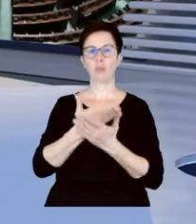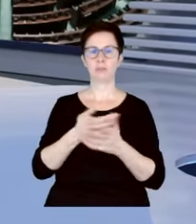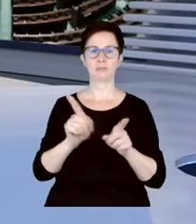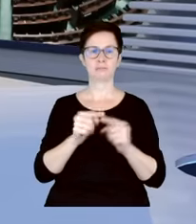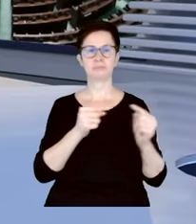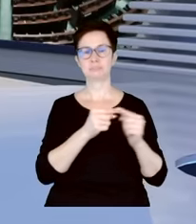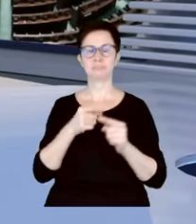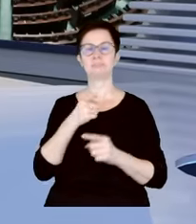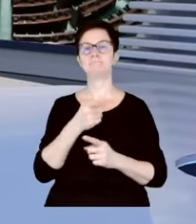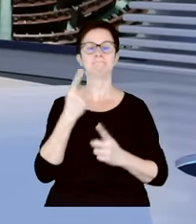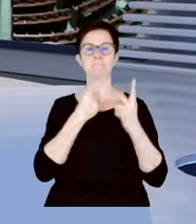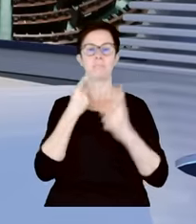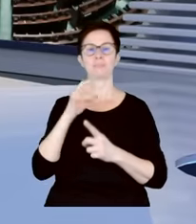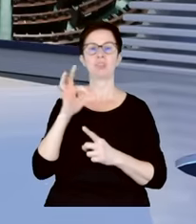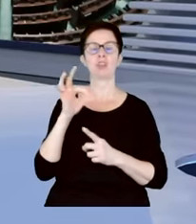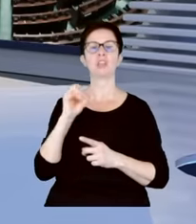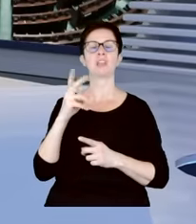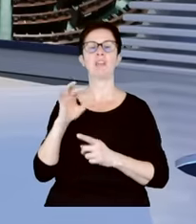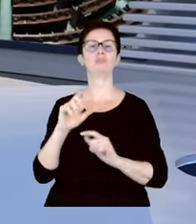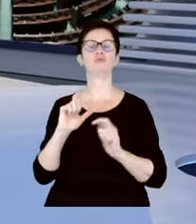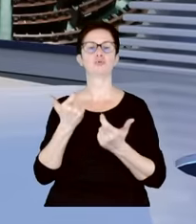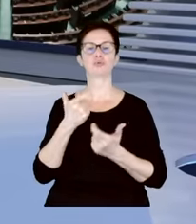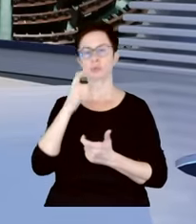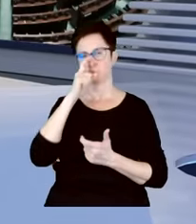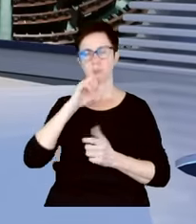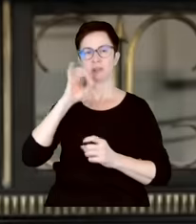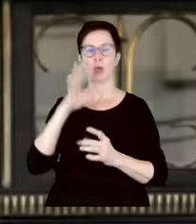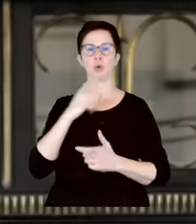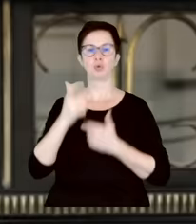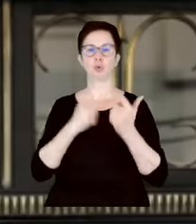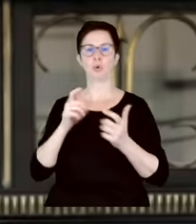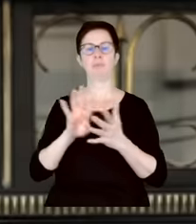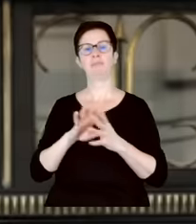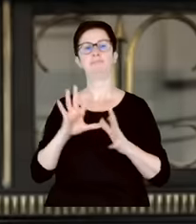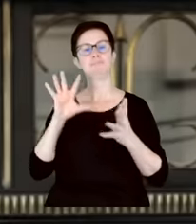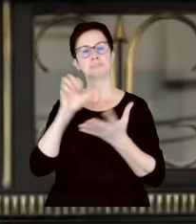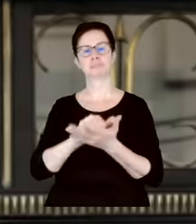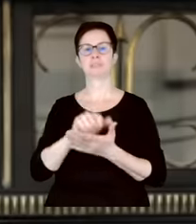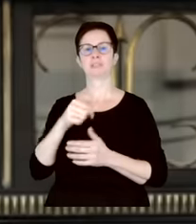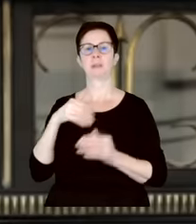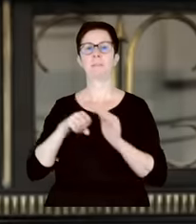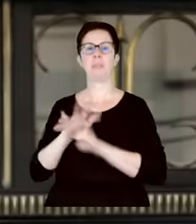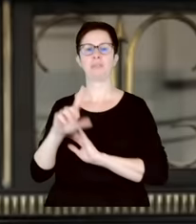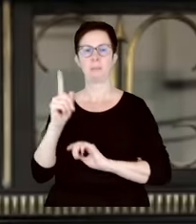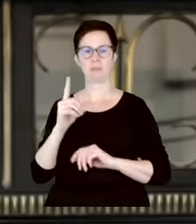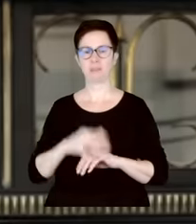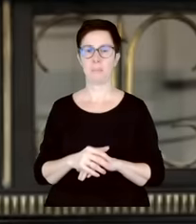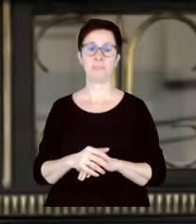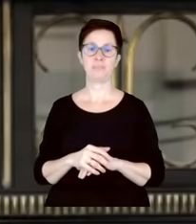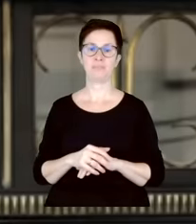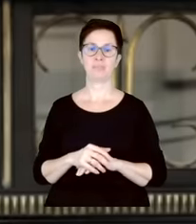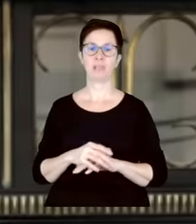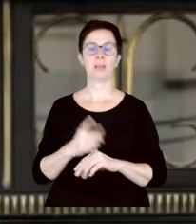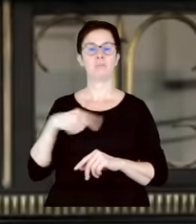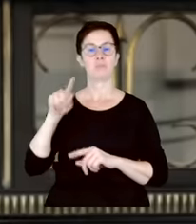ministra Sienkiewicza w całym tym trybie przejmowania mediów publicznych. Panie redaktorze, pamiętajmy, że